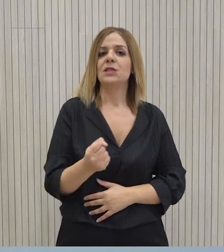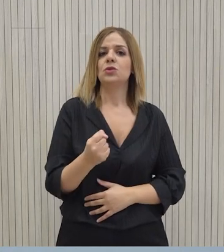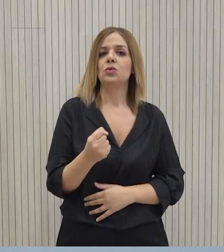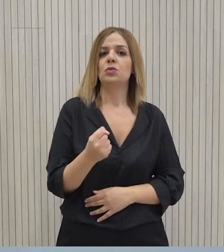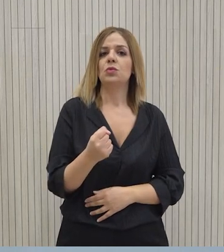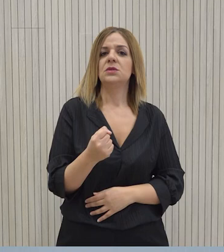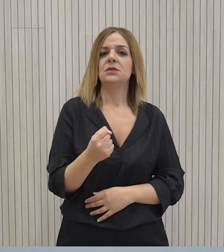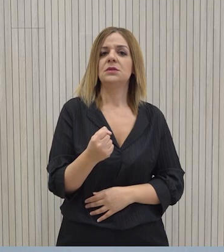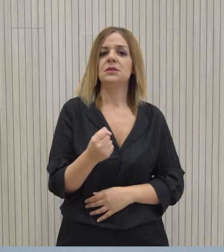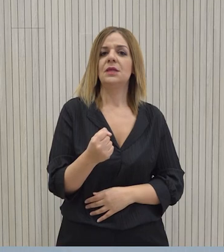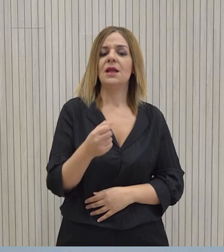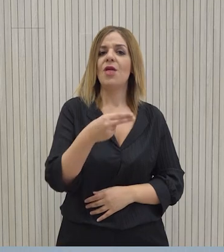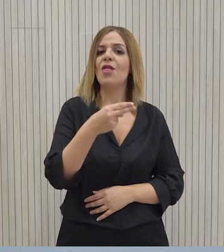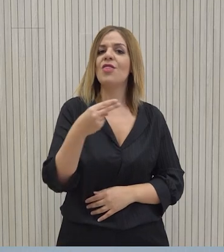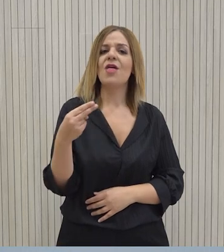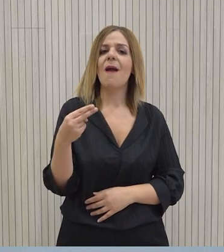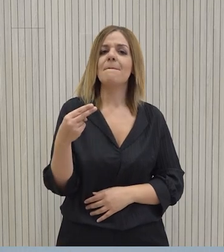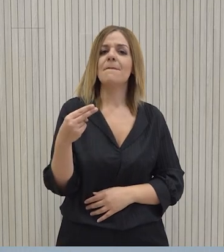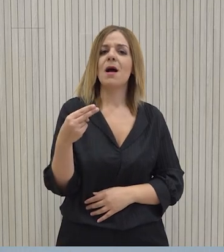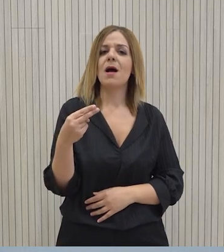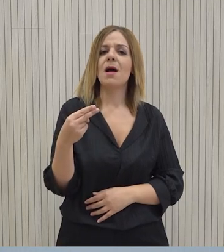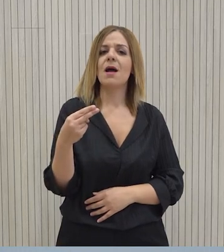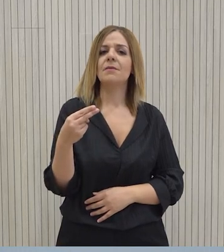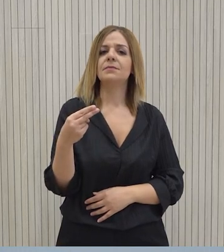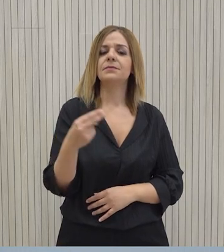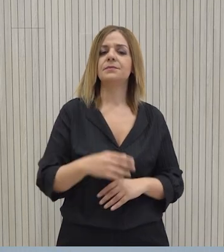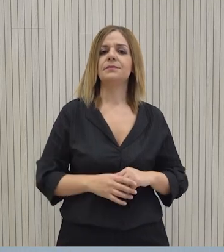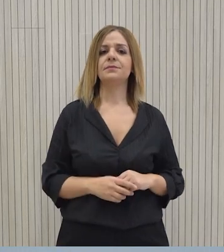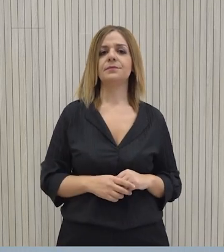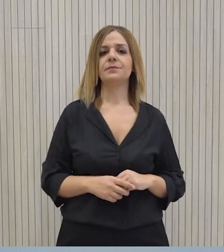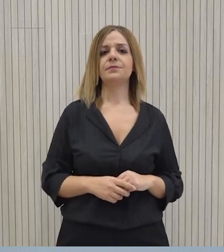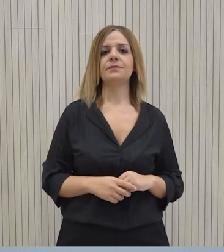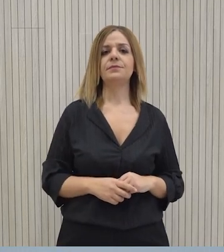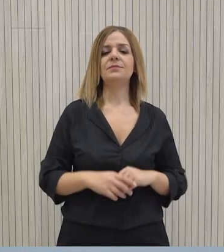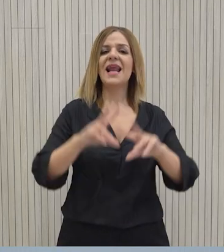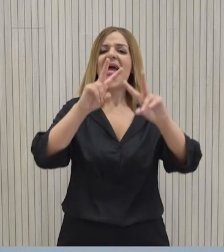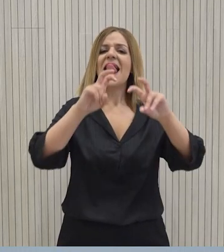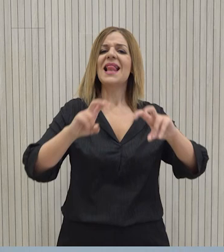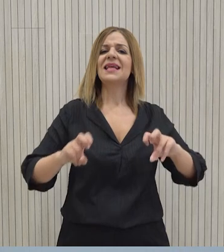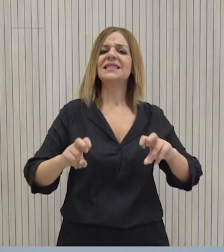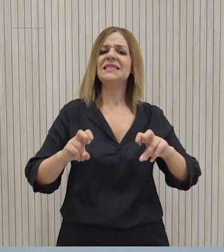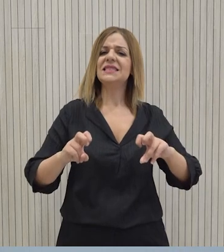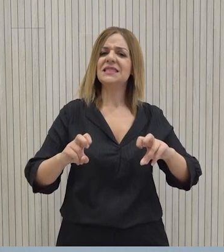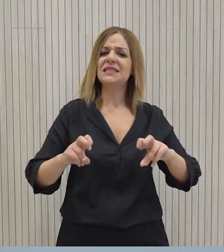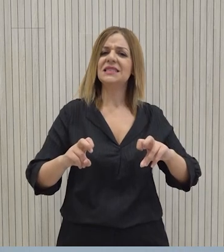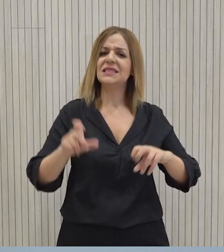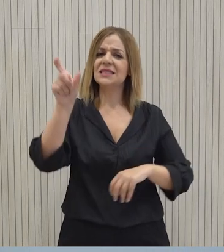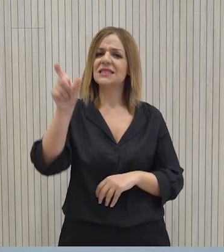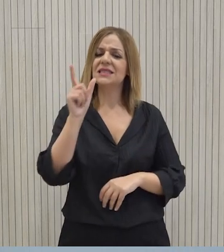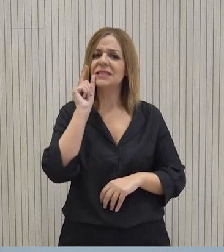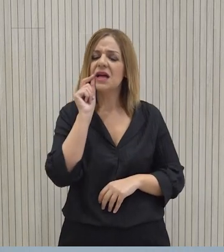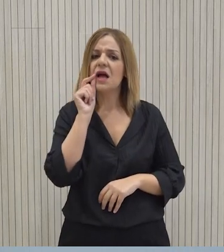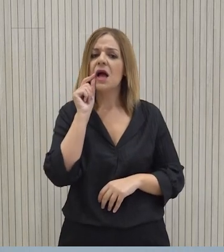προς τον θεσμό της ελεκτικής υπηρεσίας σε